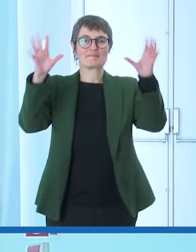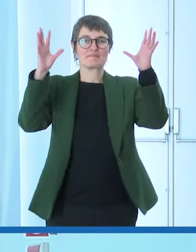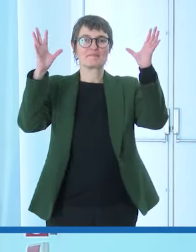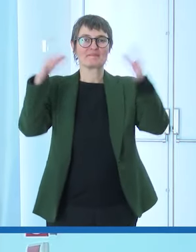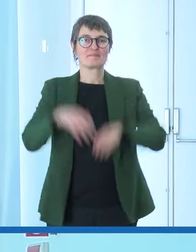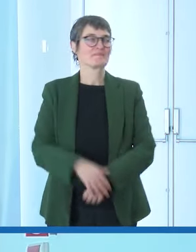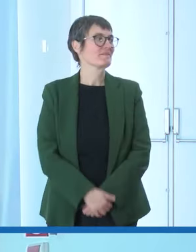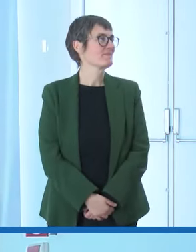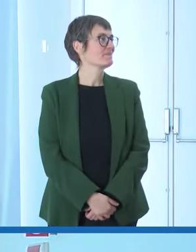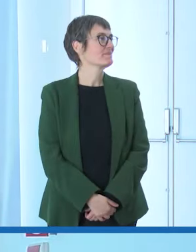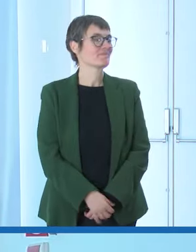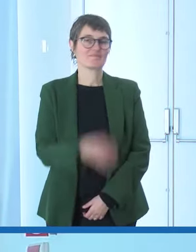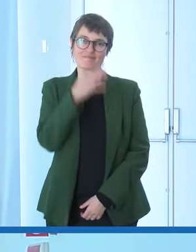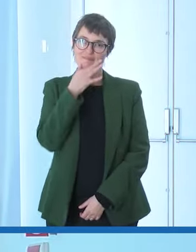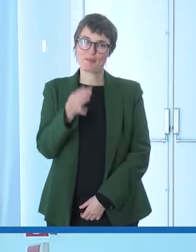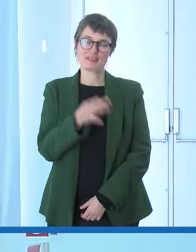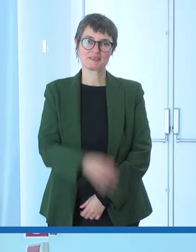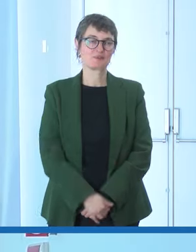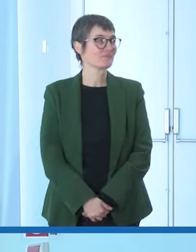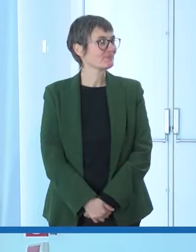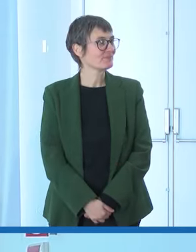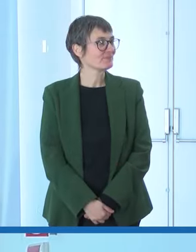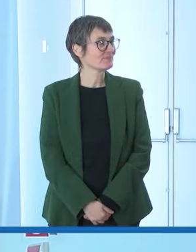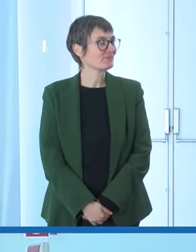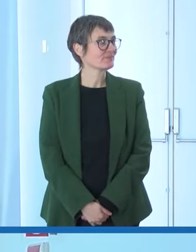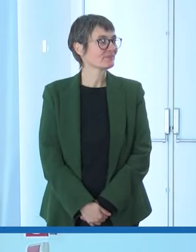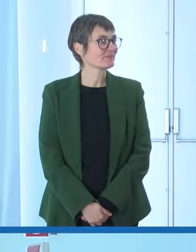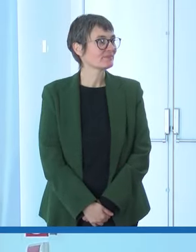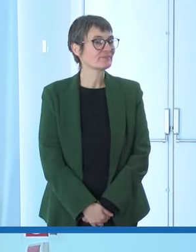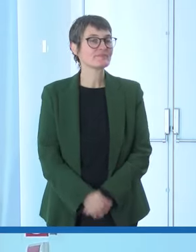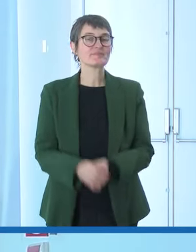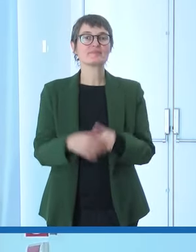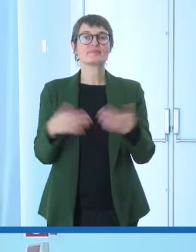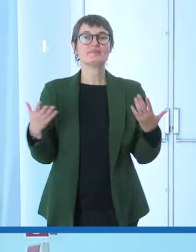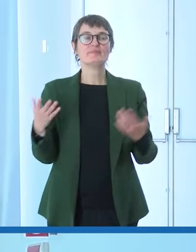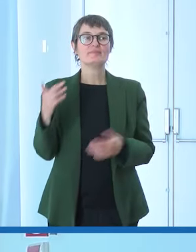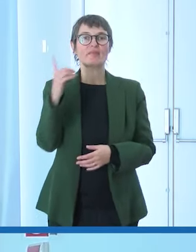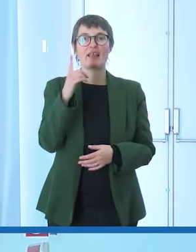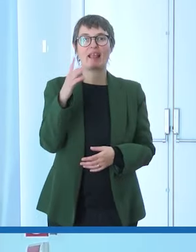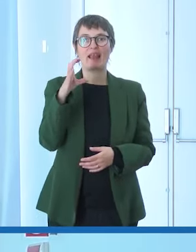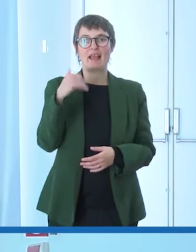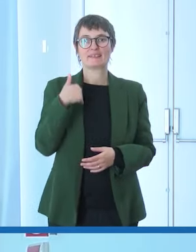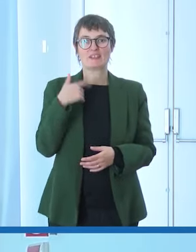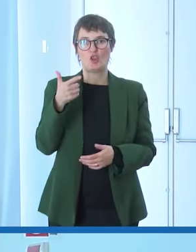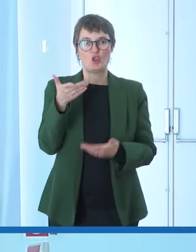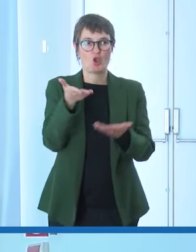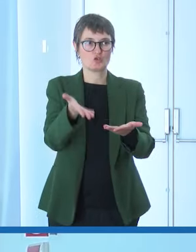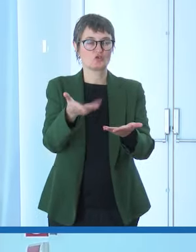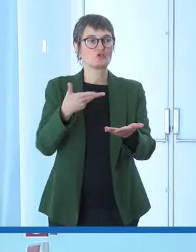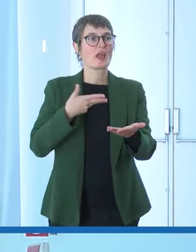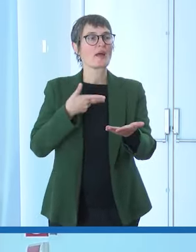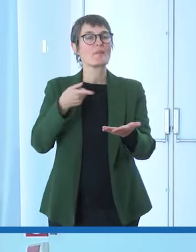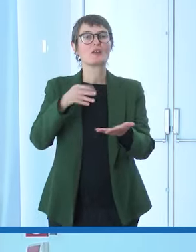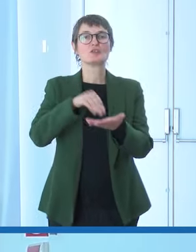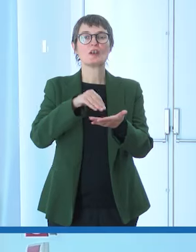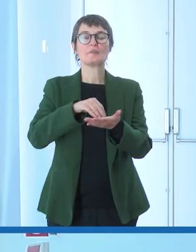scusami allora Daniele Cassegnali non c'è ma abbiamo qui con noi il vice